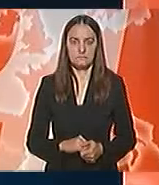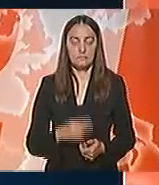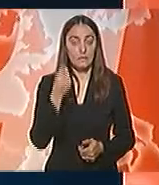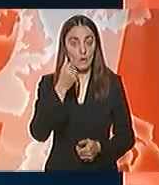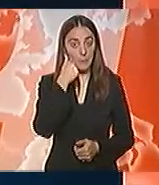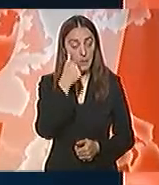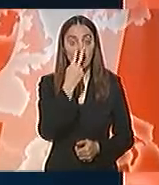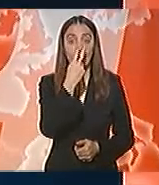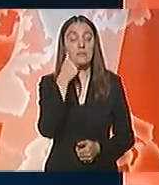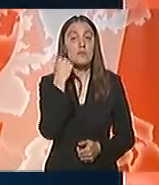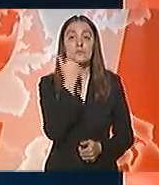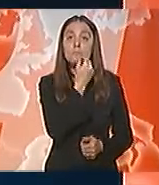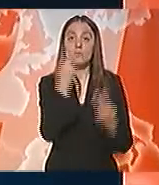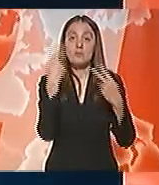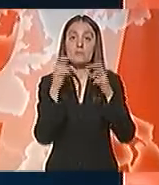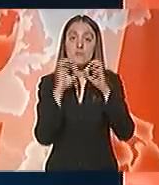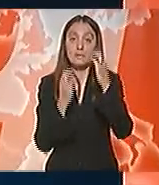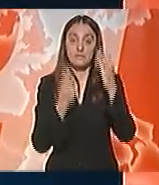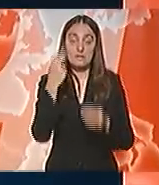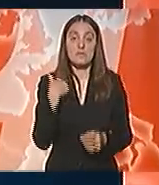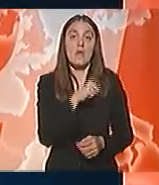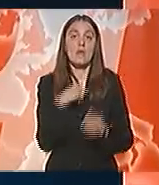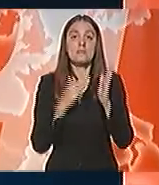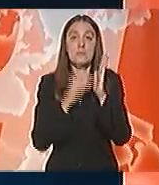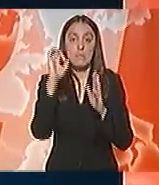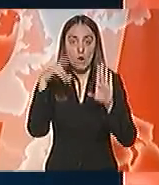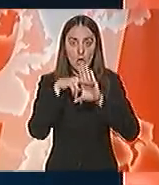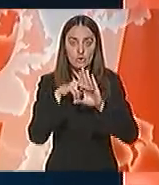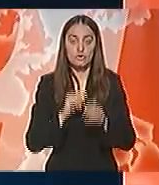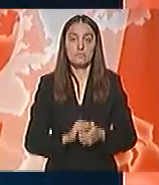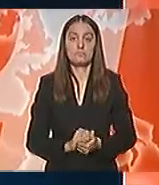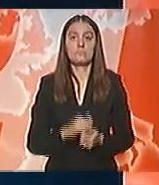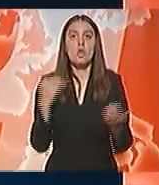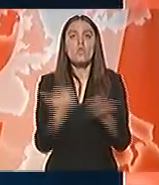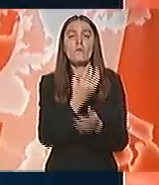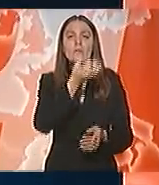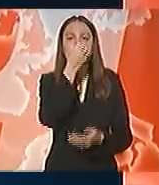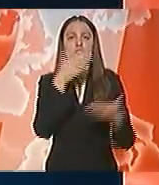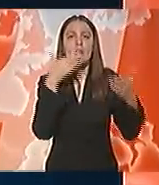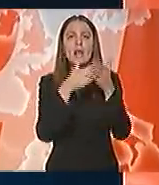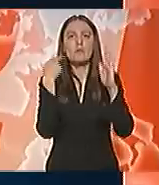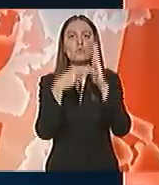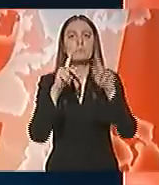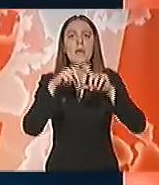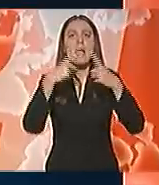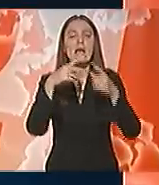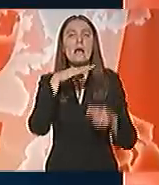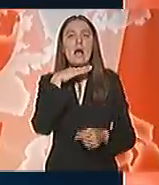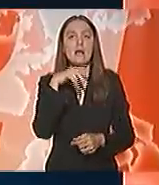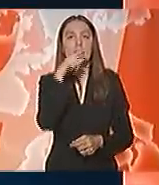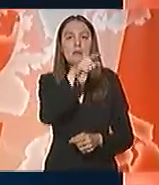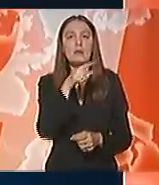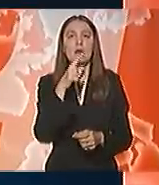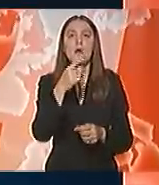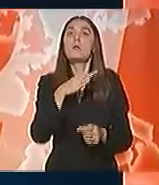Dobar dan, gledate vesti u podne televizije B92, ja sam Miloš Paksimović. Novi izveštaj glavnog tužioca Haškog tribunala, Serža